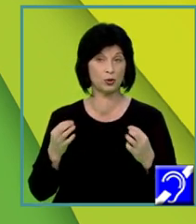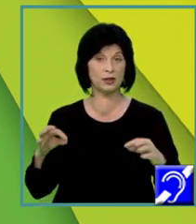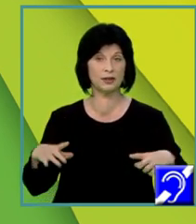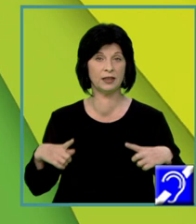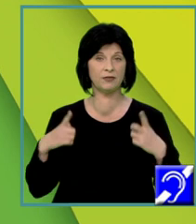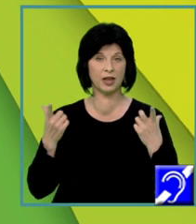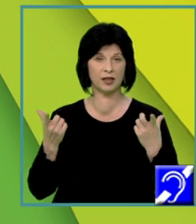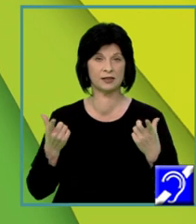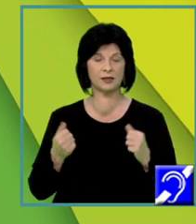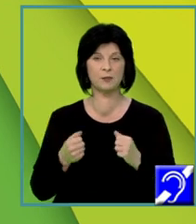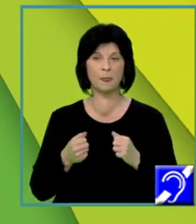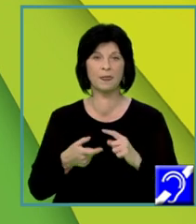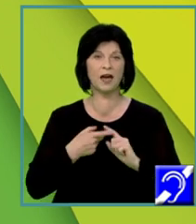adăuga.